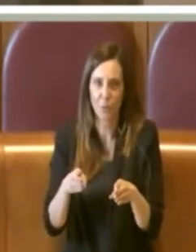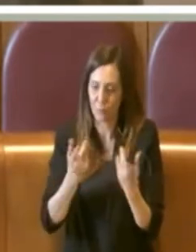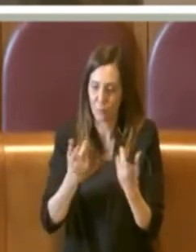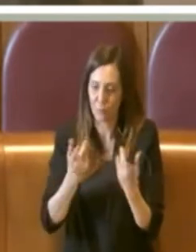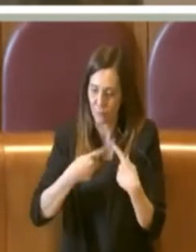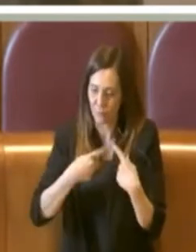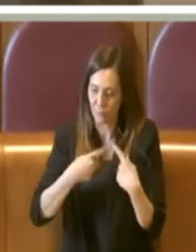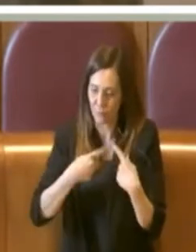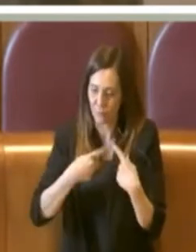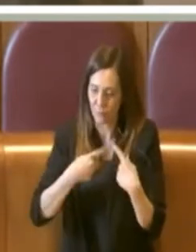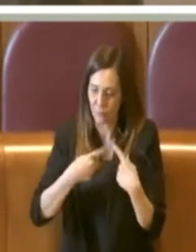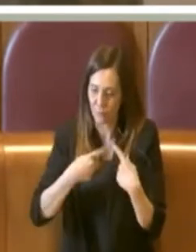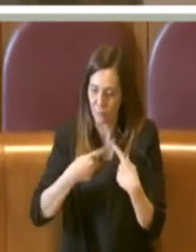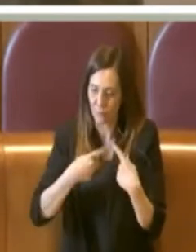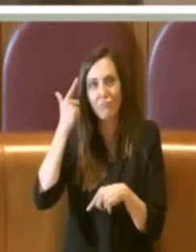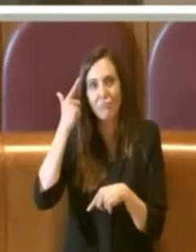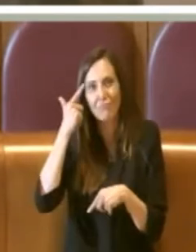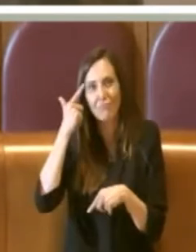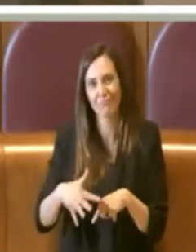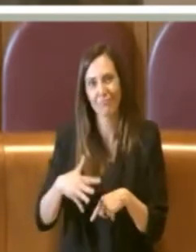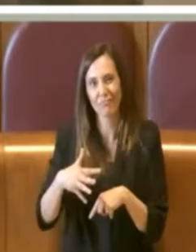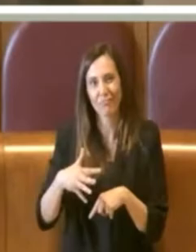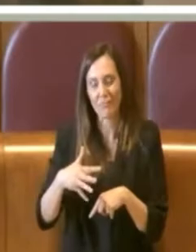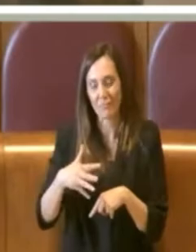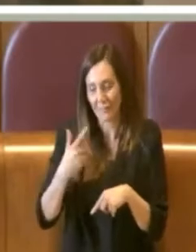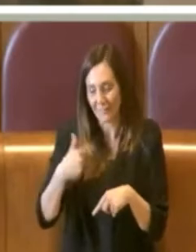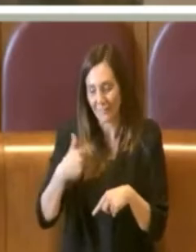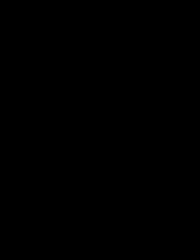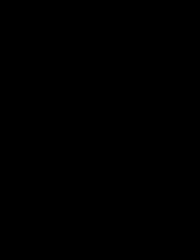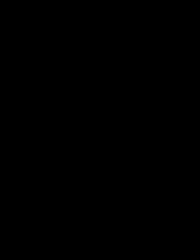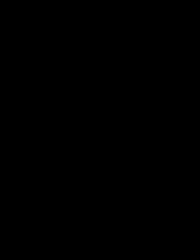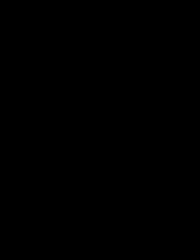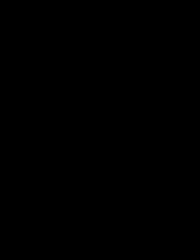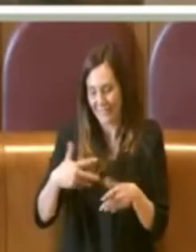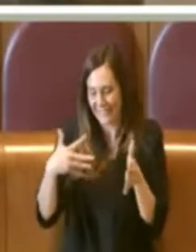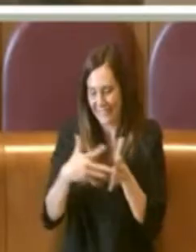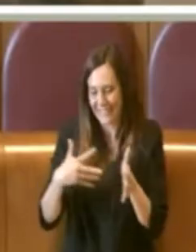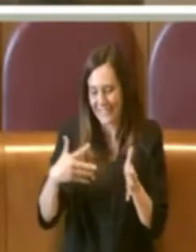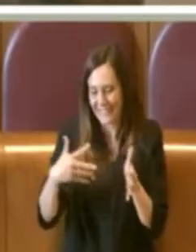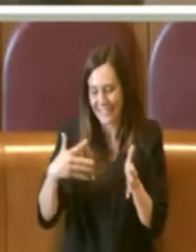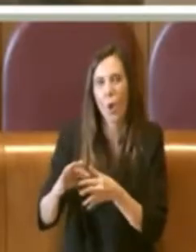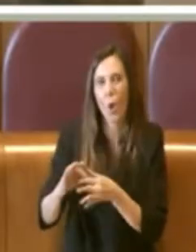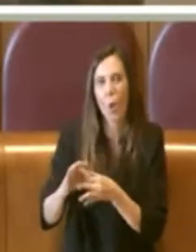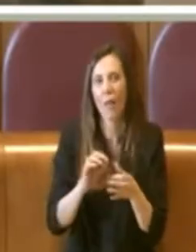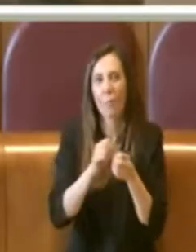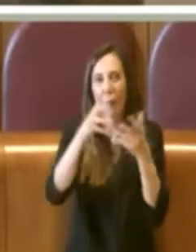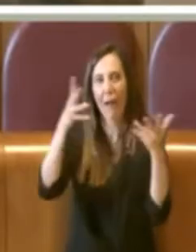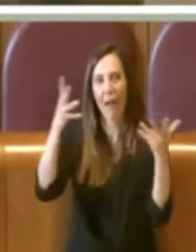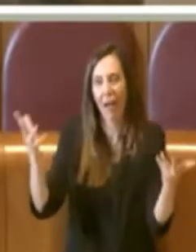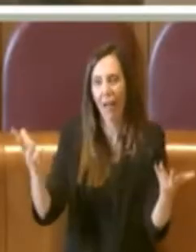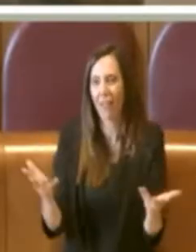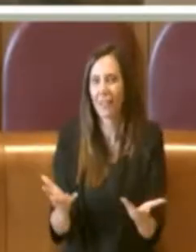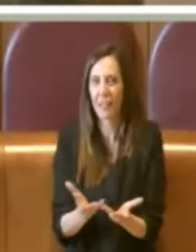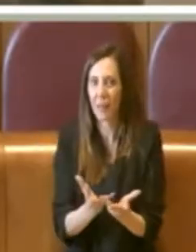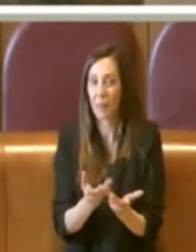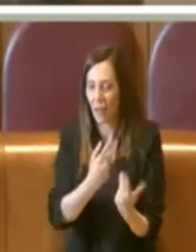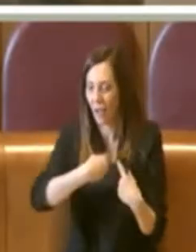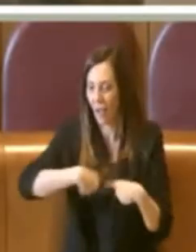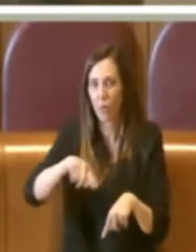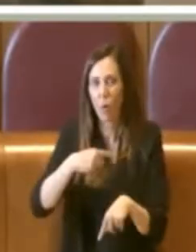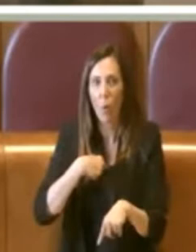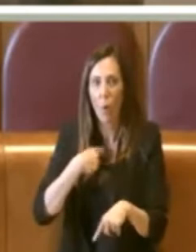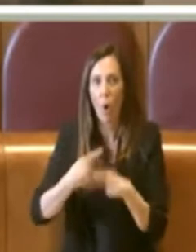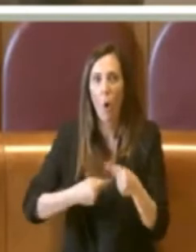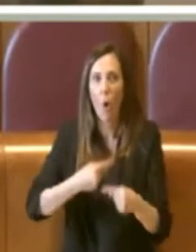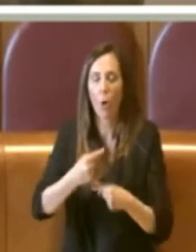è diventato difficoltoso alla luce della crisi pandemica che stiamo vivendo ancora oggi.